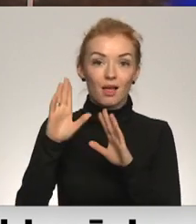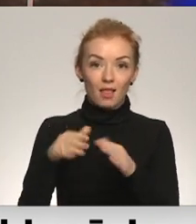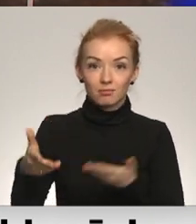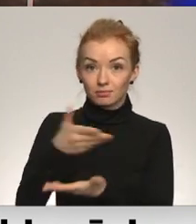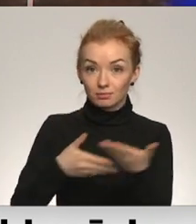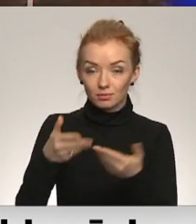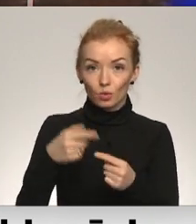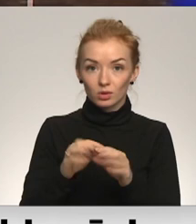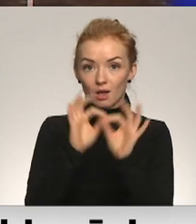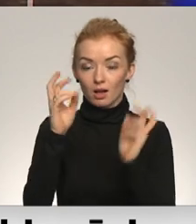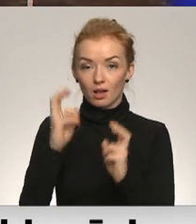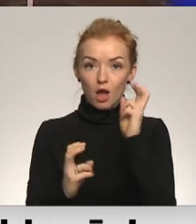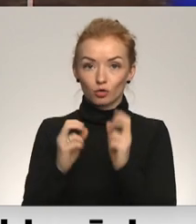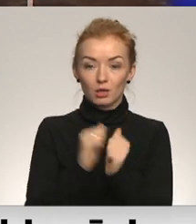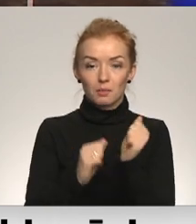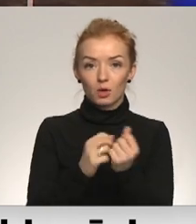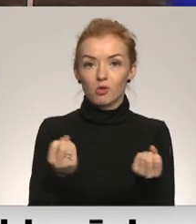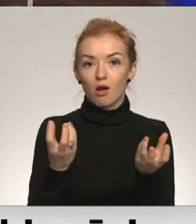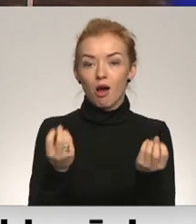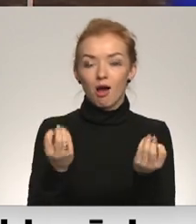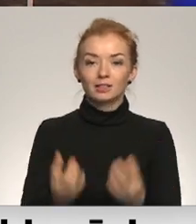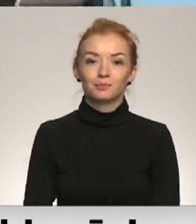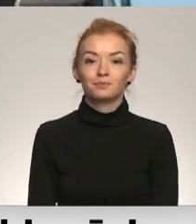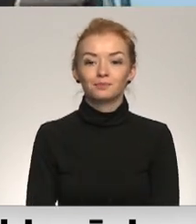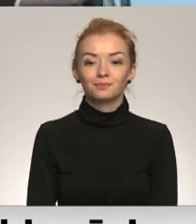biogāze sāktu ražot rūpnieciskos apmēros.